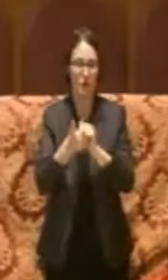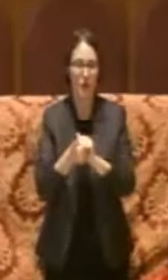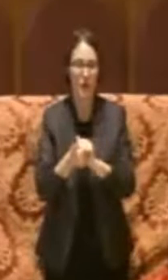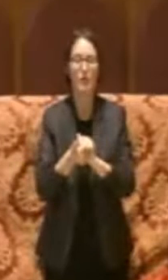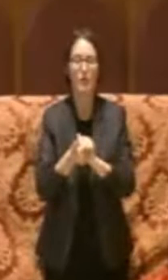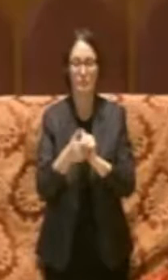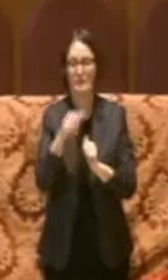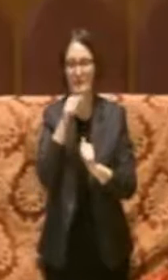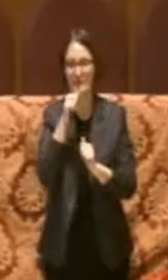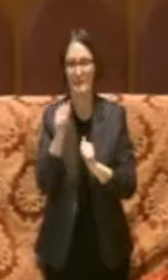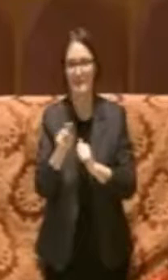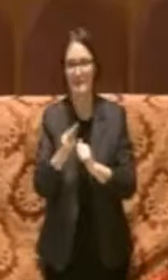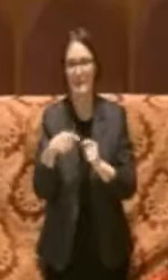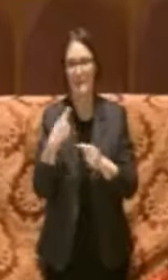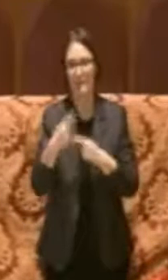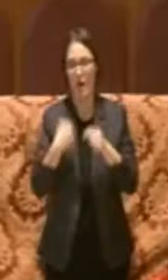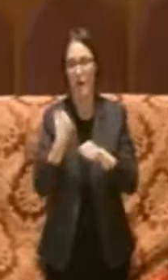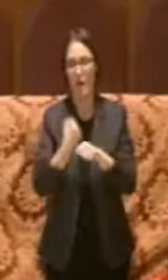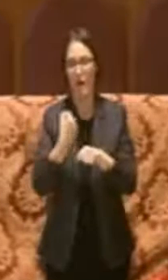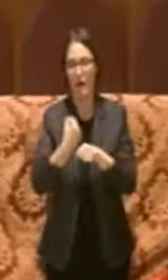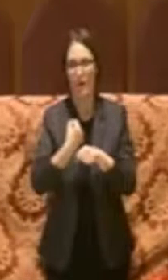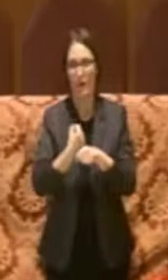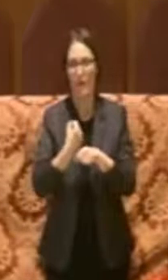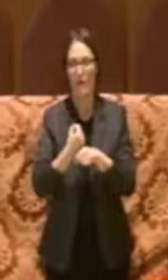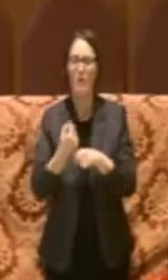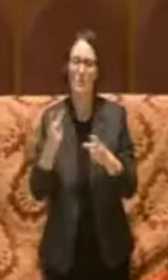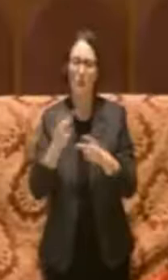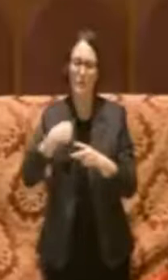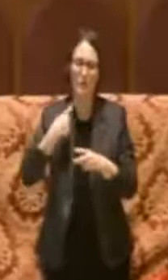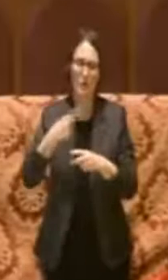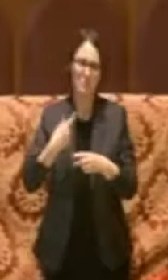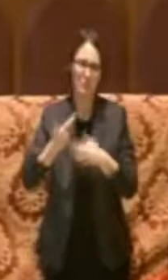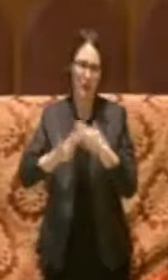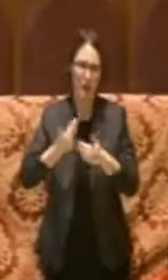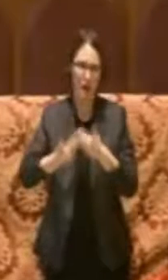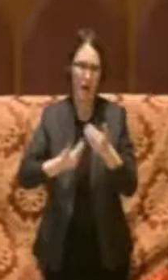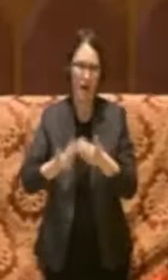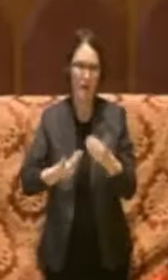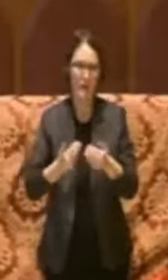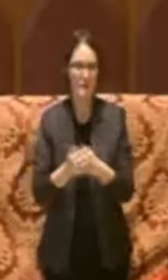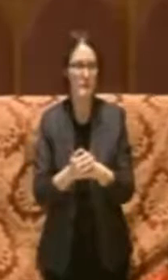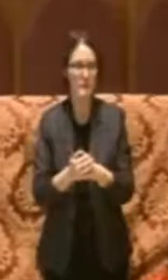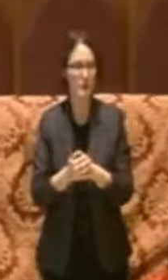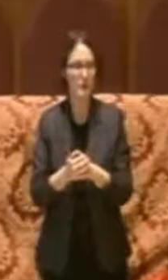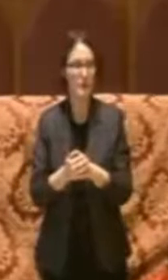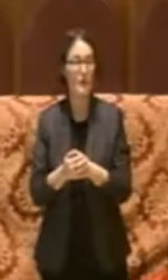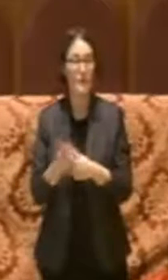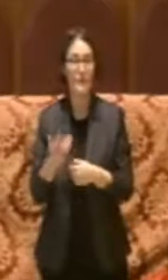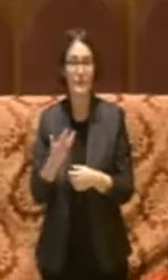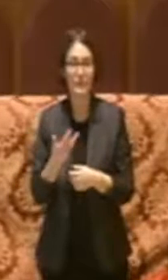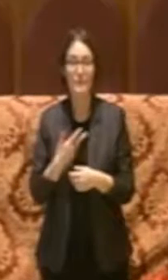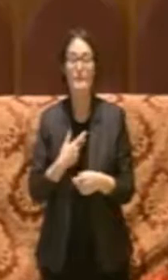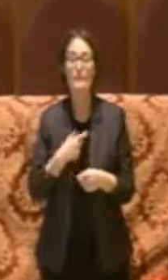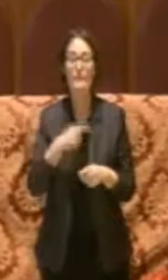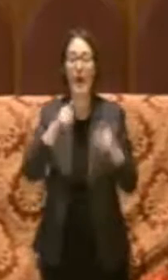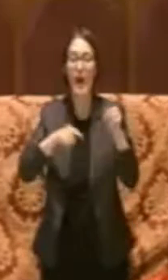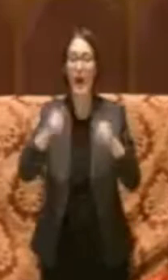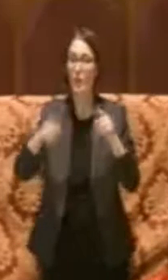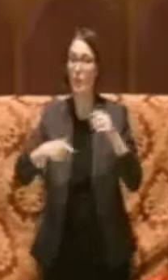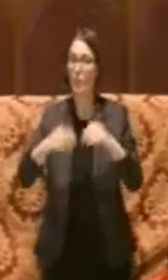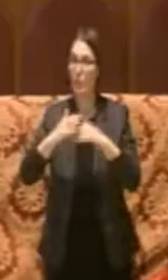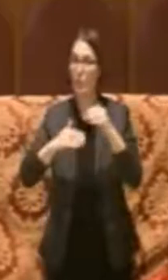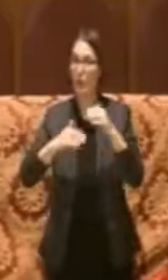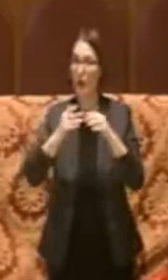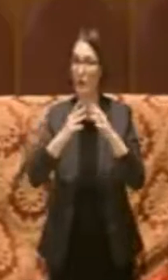necessario tanto lavoro, che però stiamo portando a termine. Ci sono però strutture altrettanto